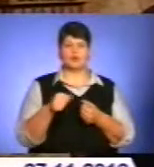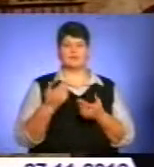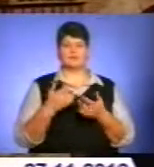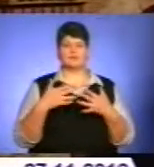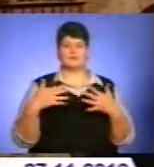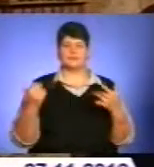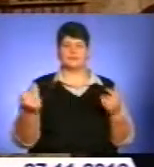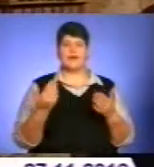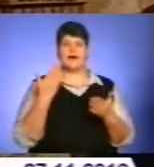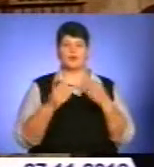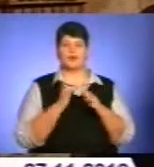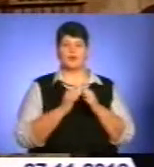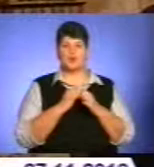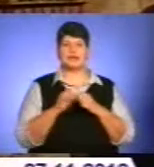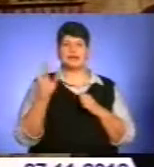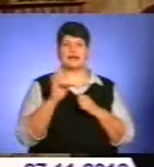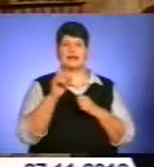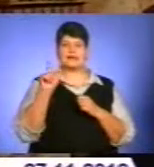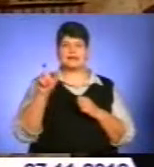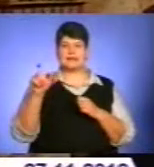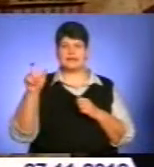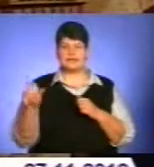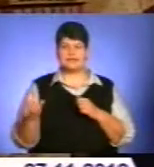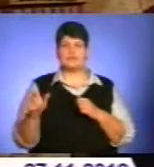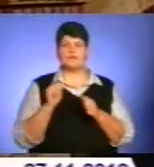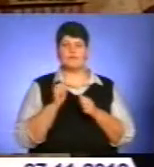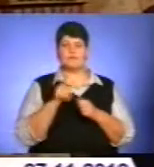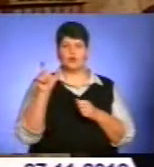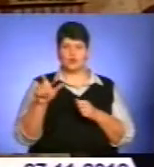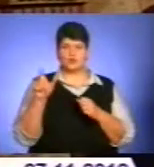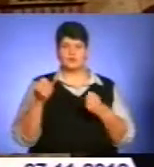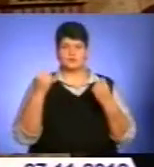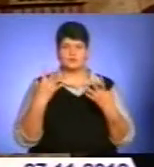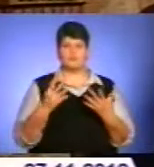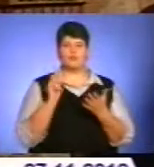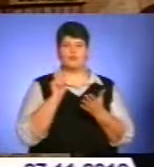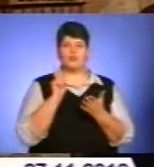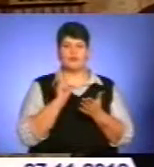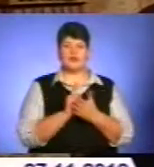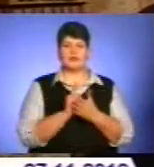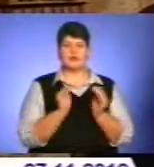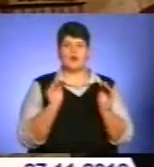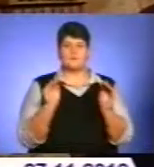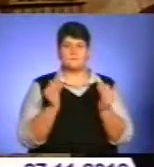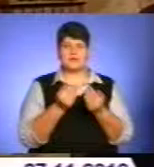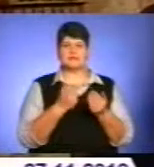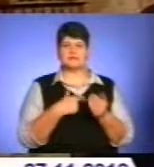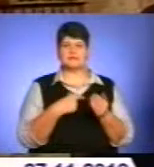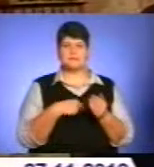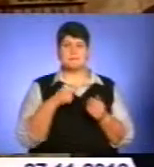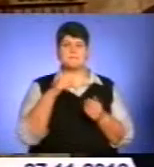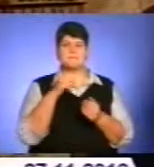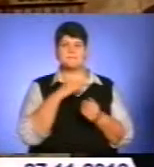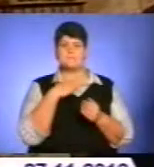іншого. Але кожен християнин у час періоду цього посту повинен обмежувати себе у споживанні м